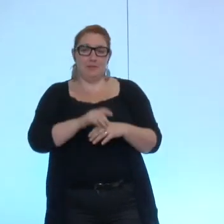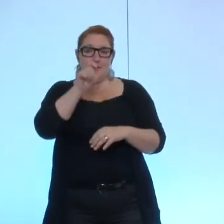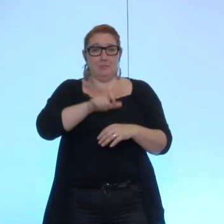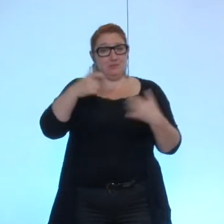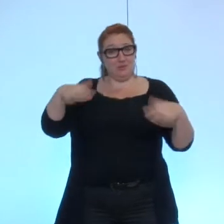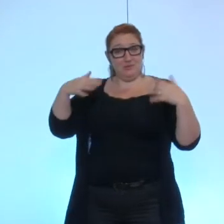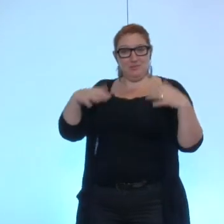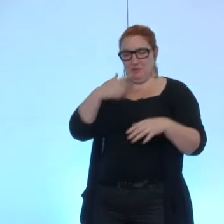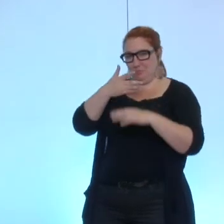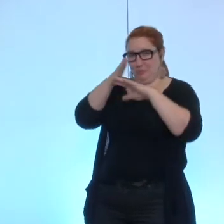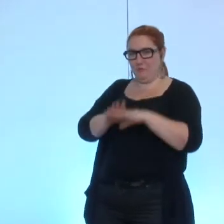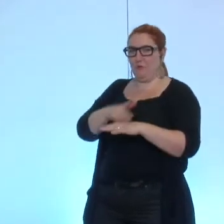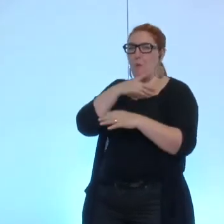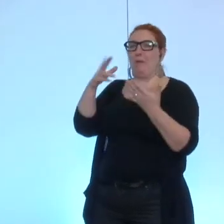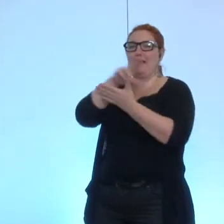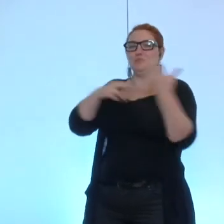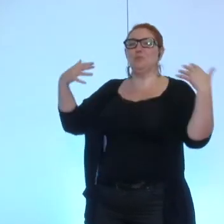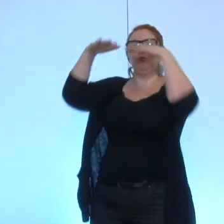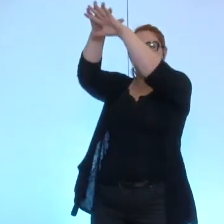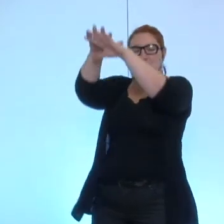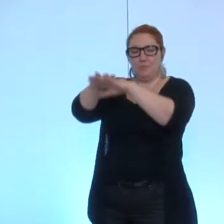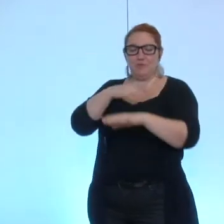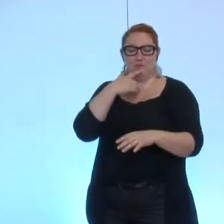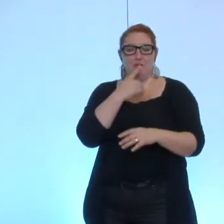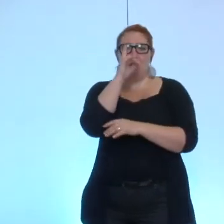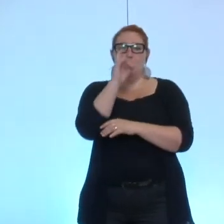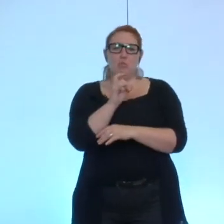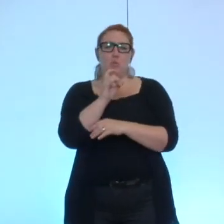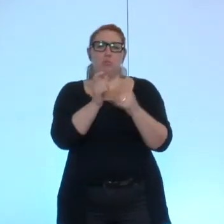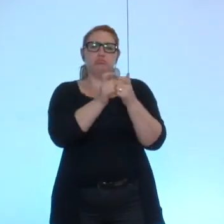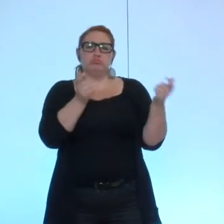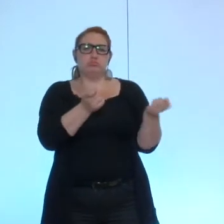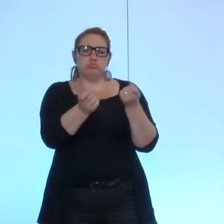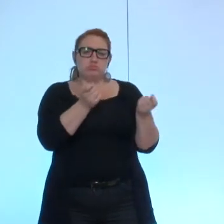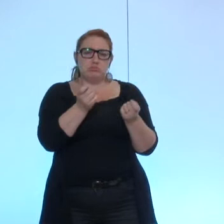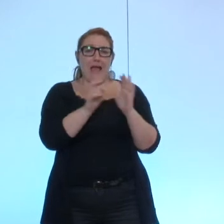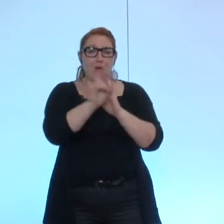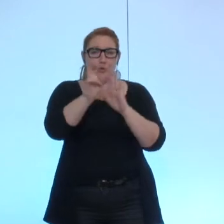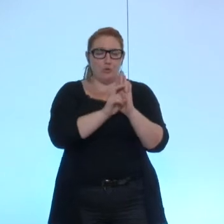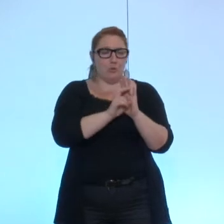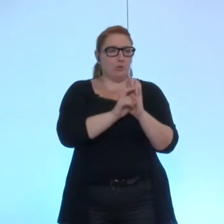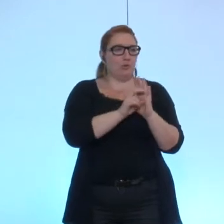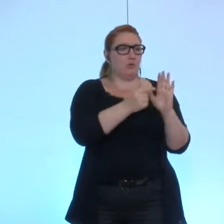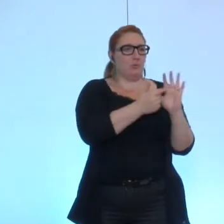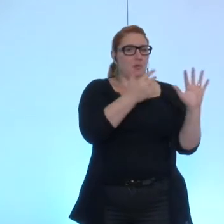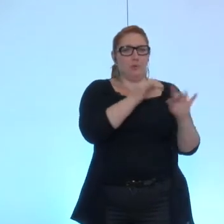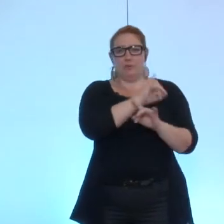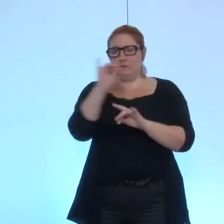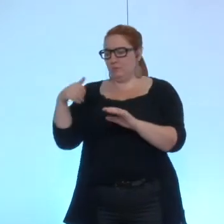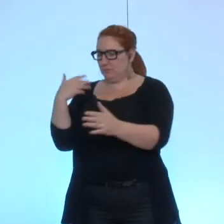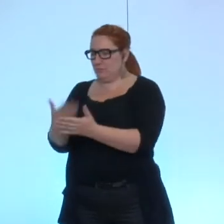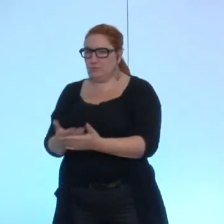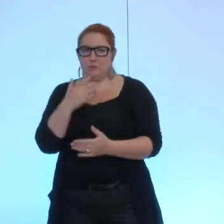des eaux de Grenoble de 2008 à 2011 monsieur Safar oui très rapidement monsieur le maire deux remarques puisque j'ai